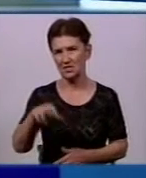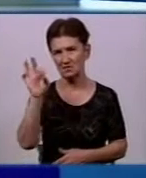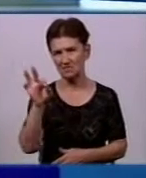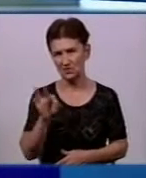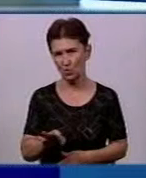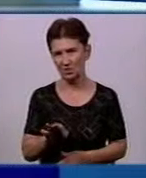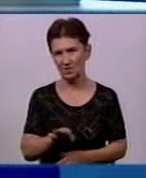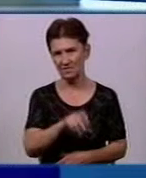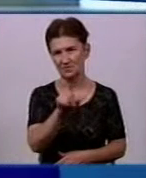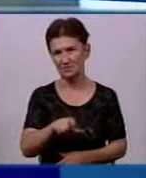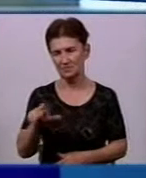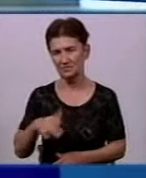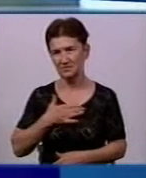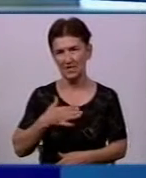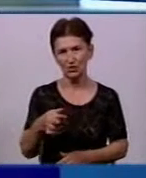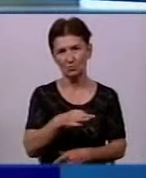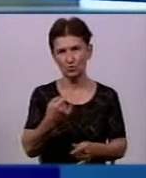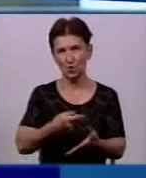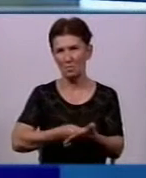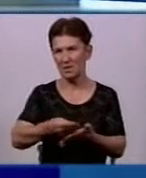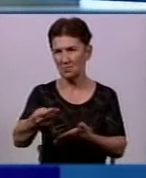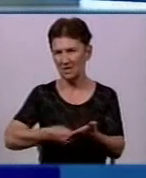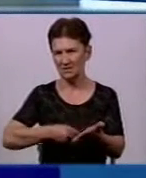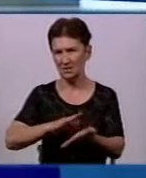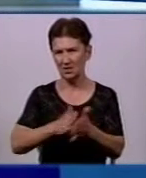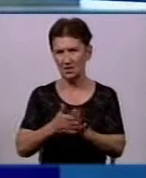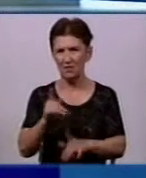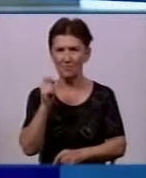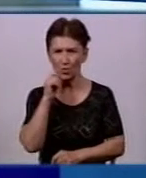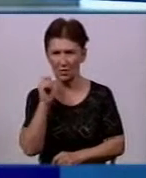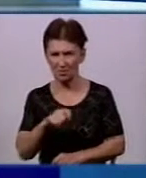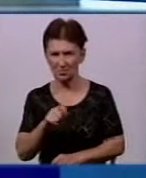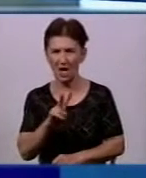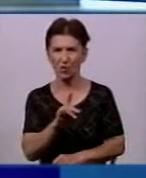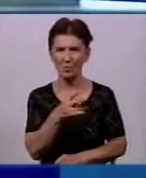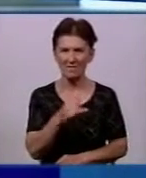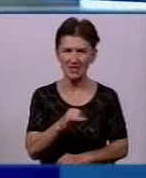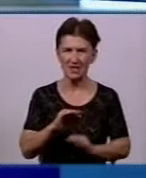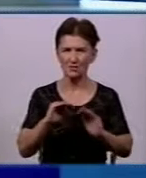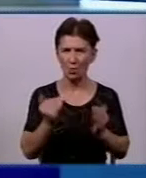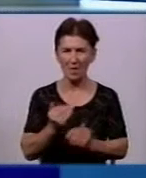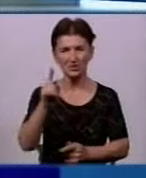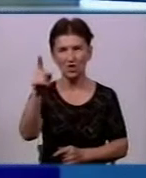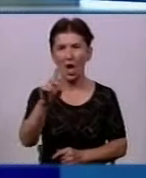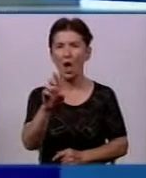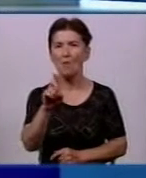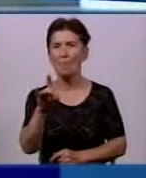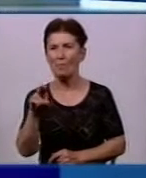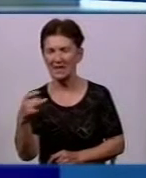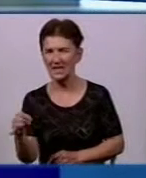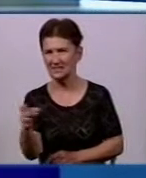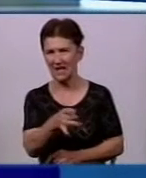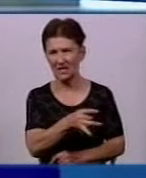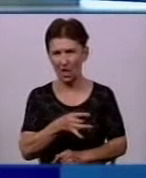області. Найбільша кількість підписаних декларацій в Новоукраїнському районі та Кропивницькому, менше у Бобринецькому та Устинівському районі.